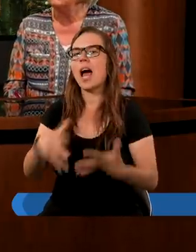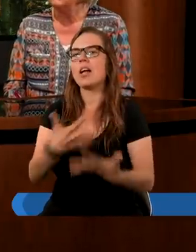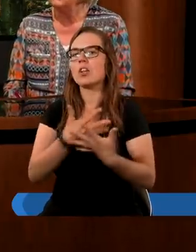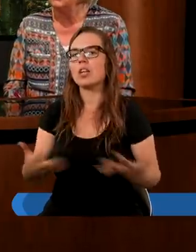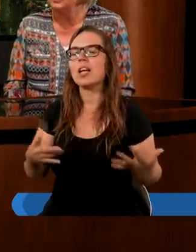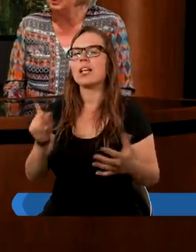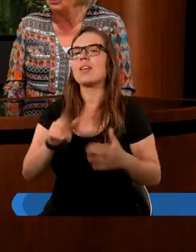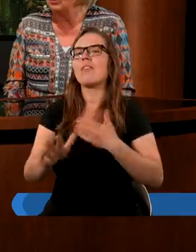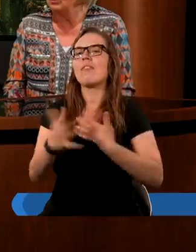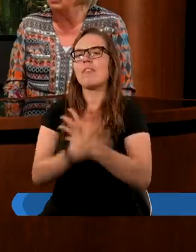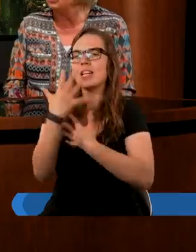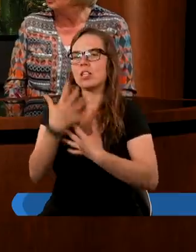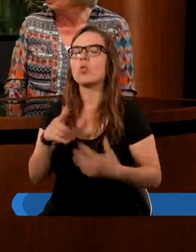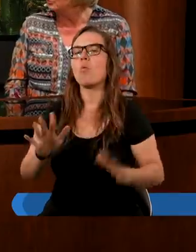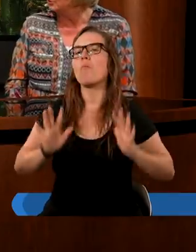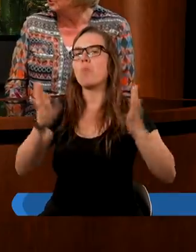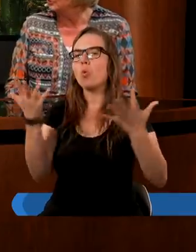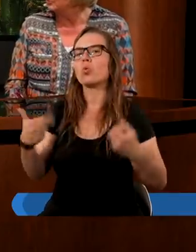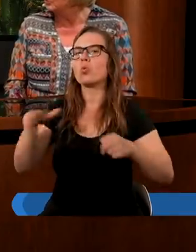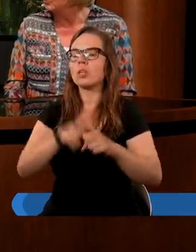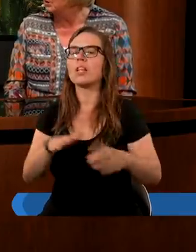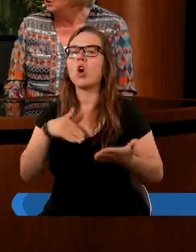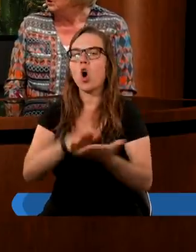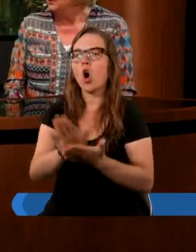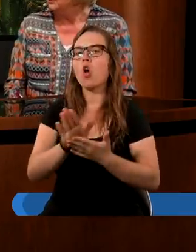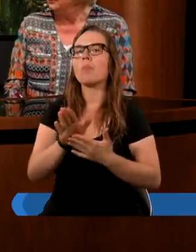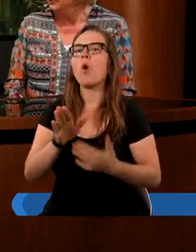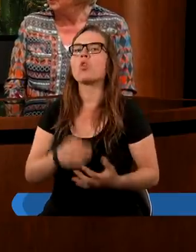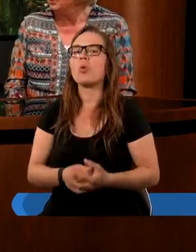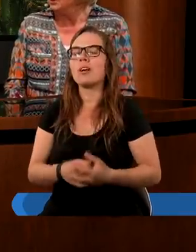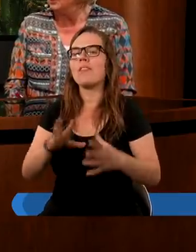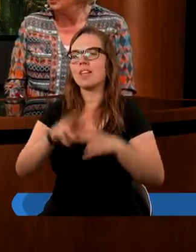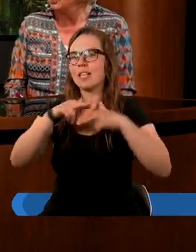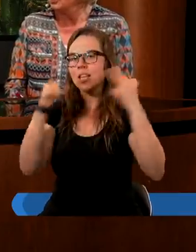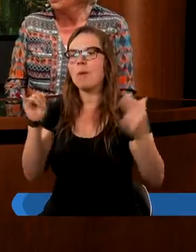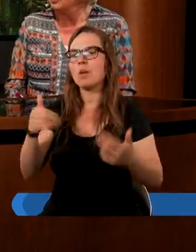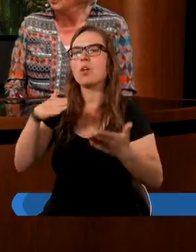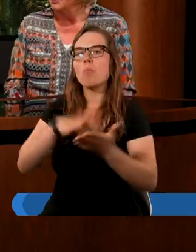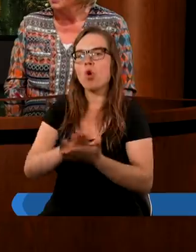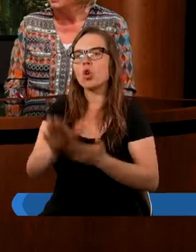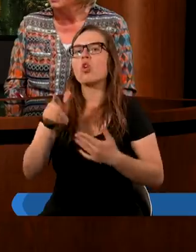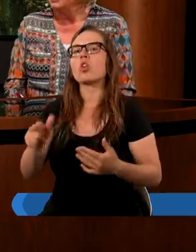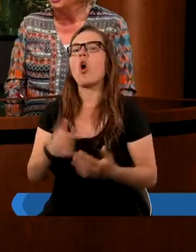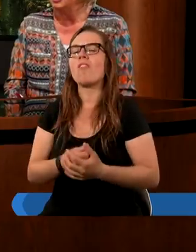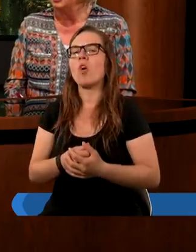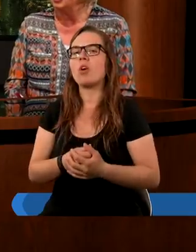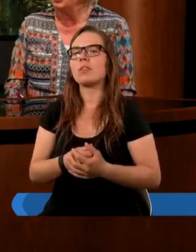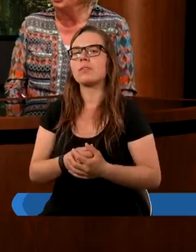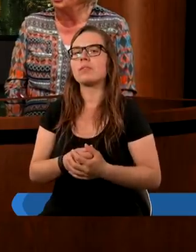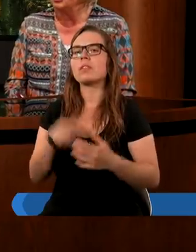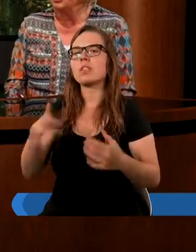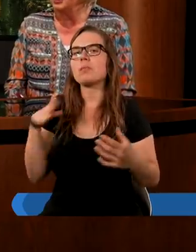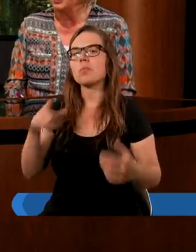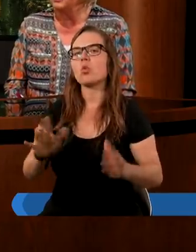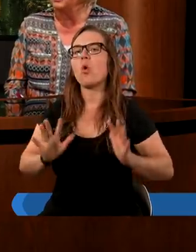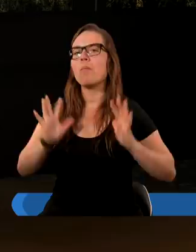Ziemi w wyniku buntu, który rozpoczął w niebie. I początkowo był to